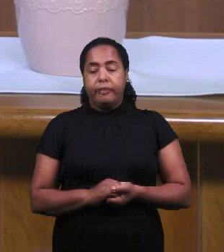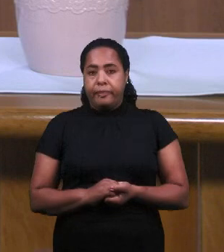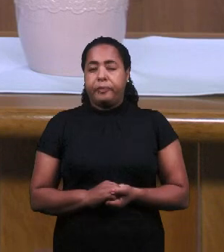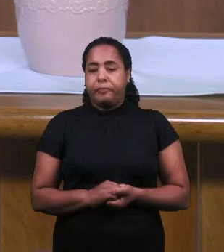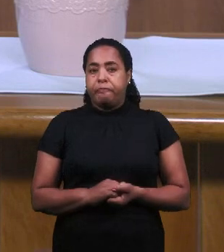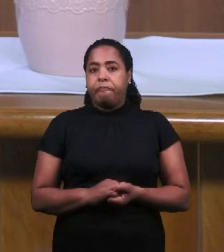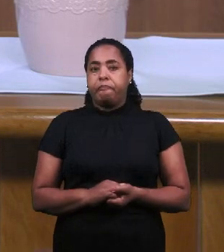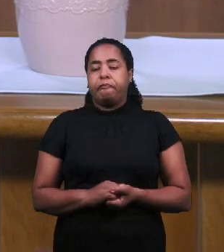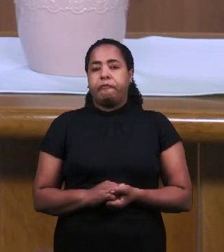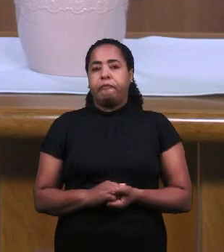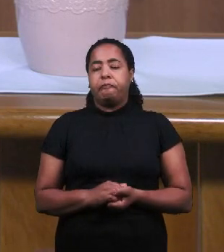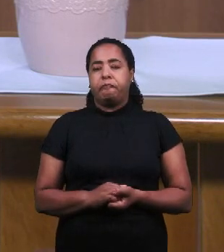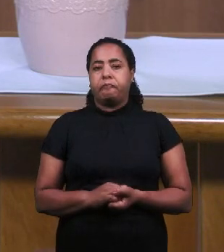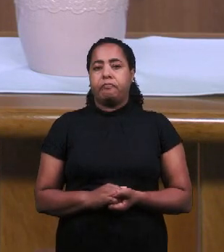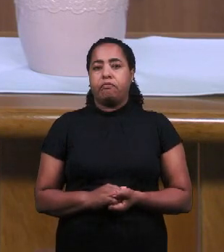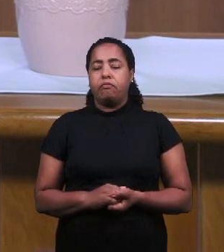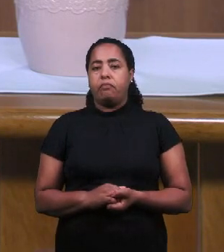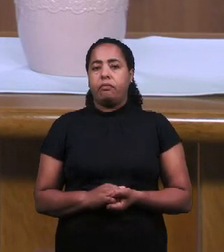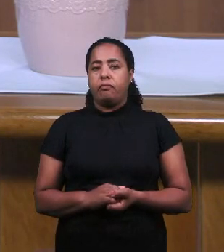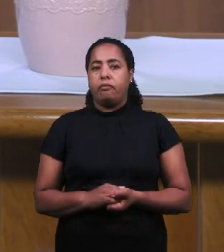лет не было дождя